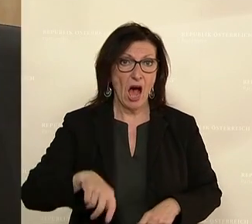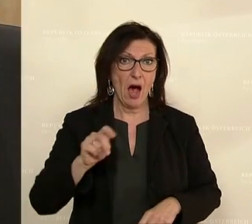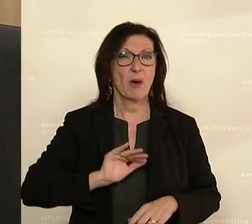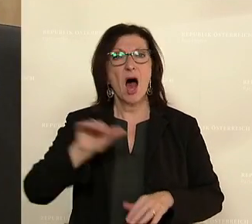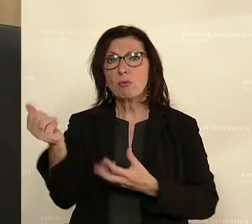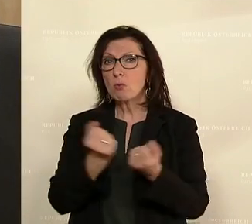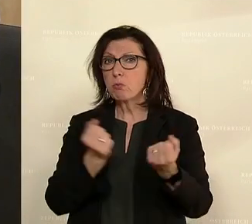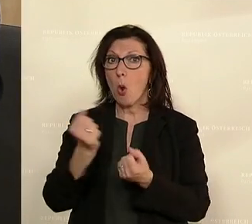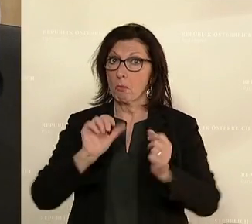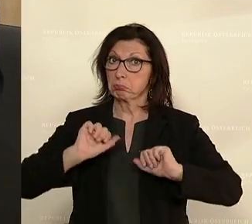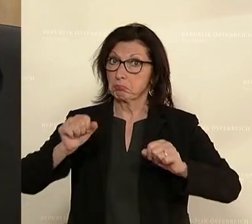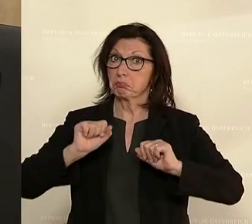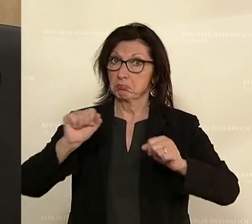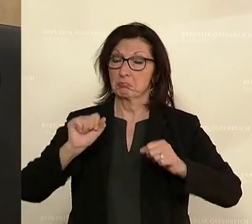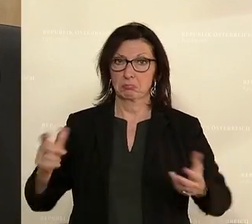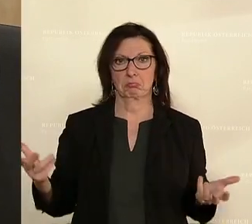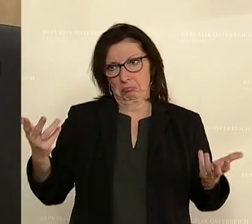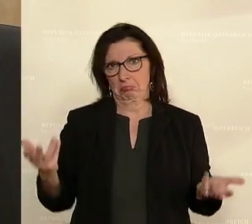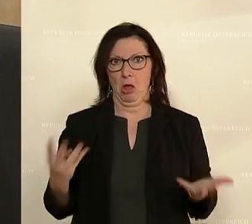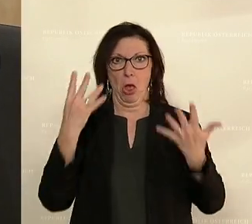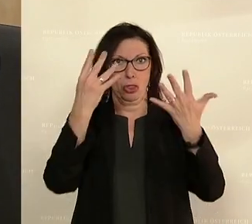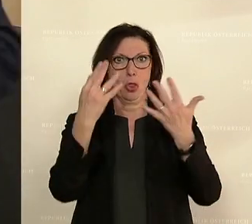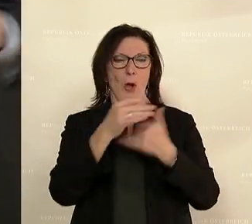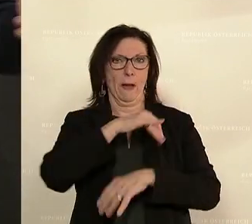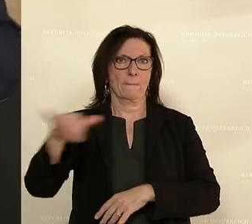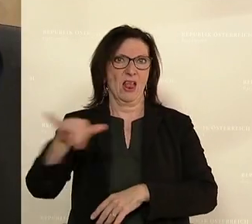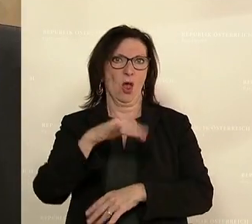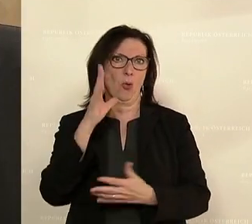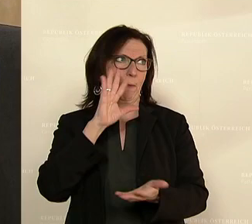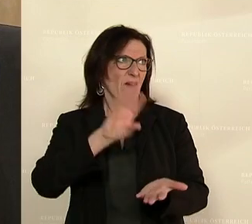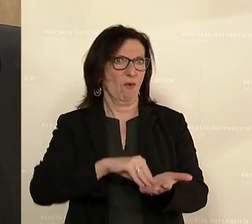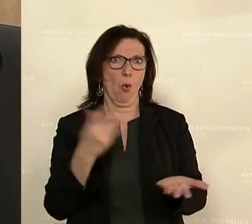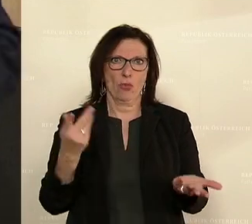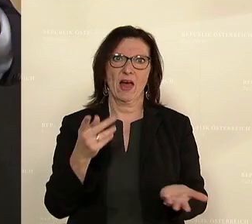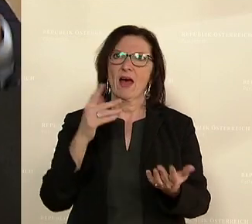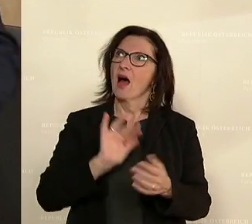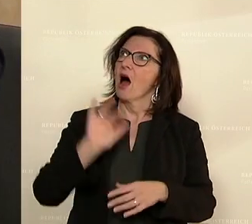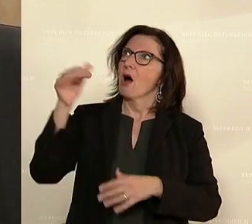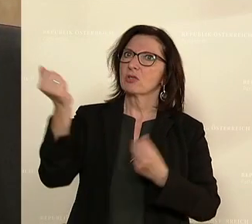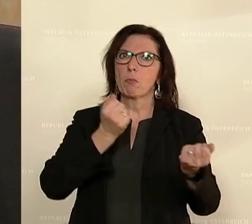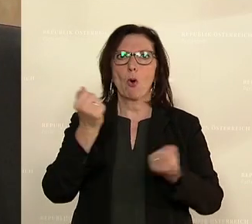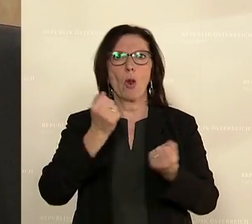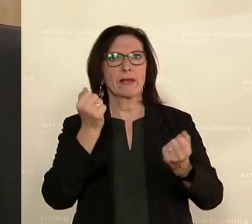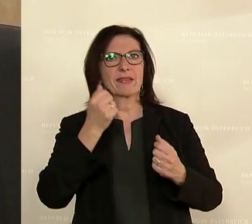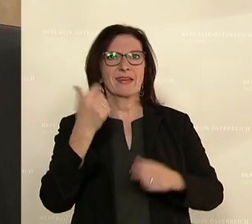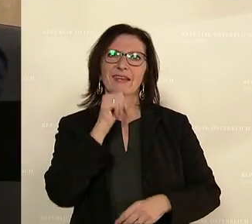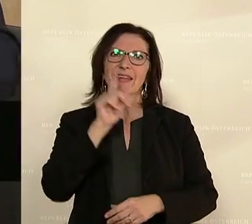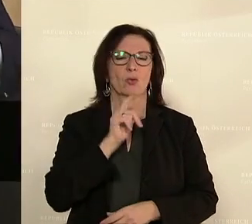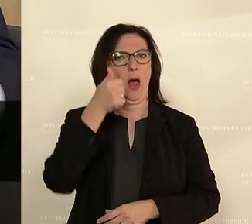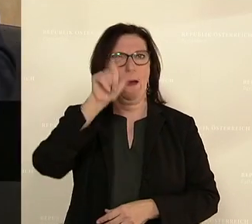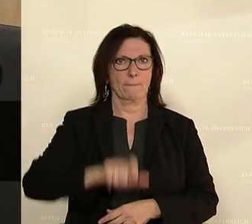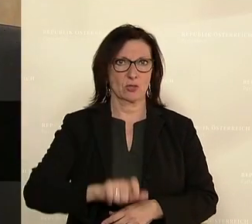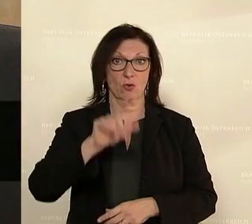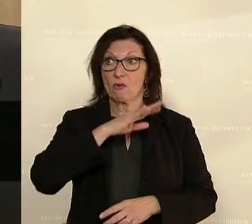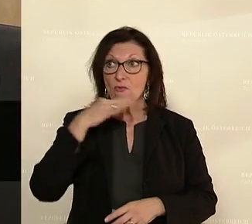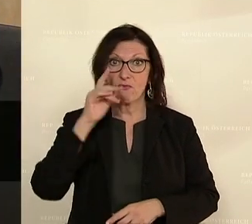Außenpolitik darf gar für ein Land mit knapp 9 Millionen Einwohnern nicht das Geschäft einer Person sein, sondern das müssen wir auf allen Ebenen sehr aktiv betreiben. Daher